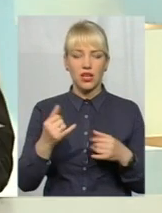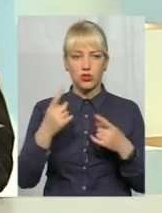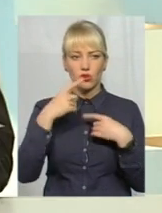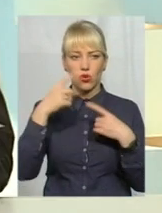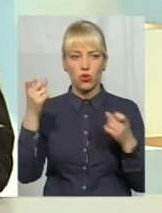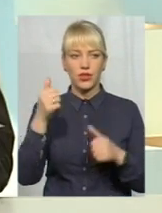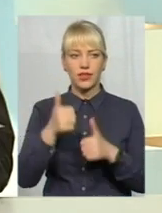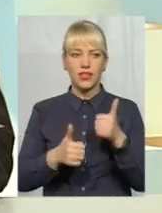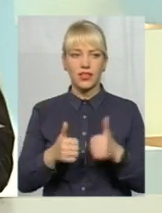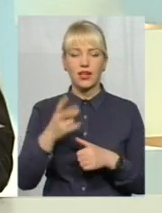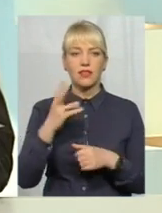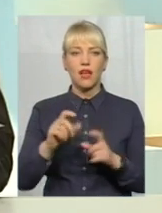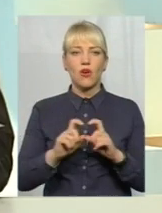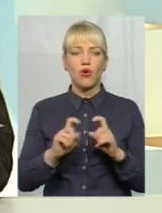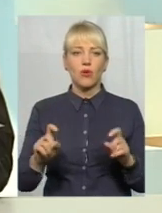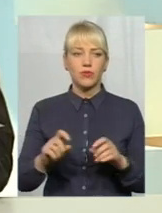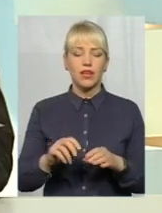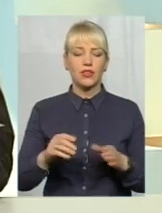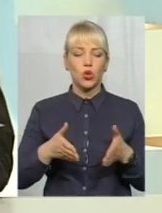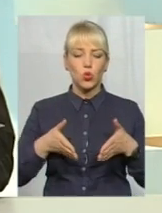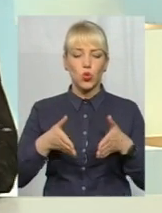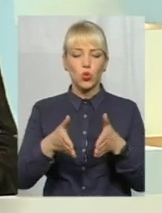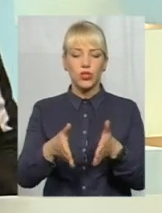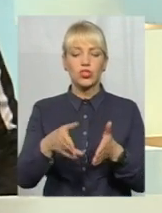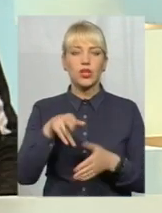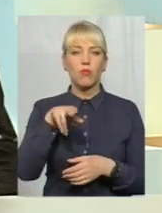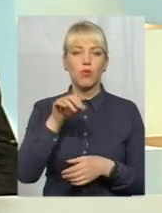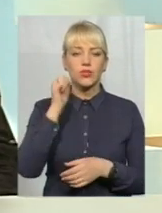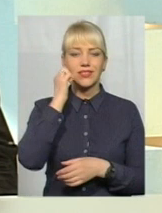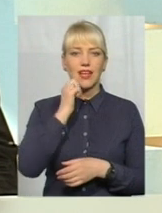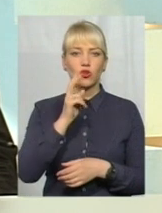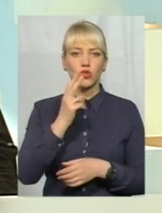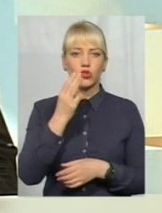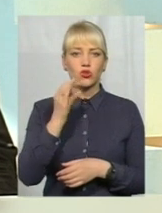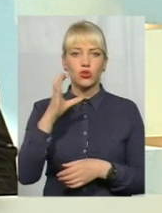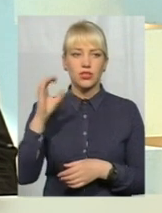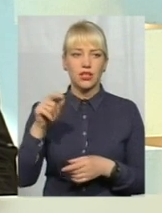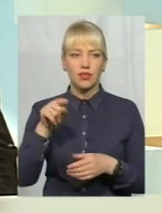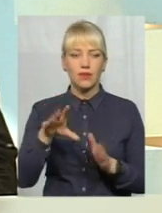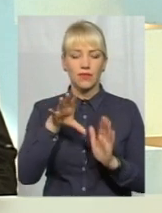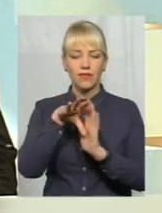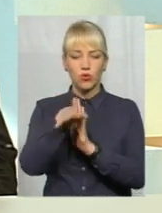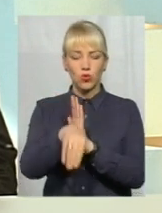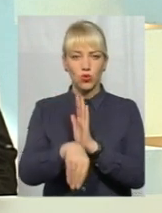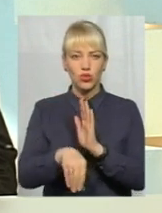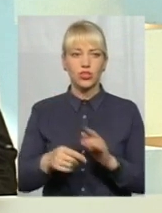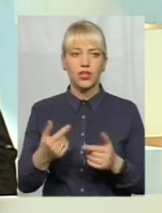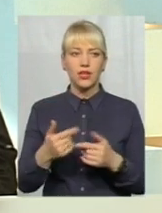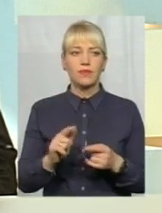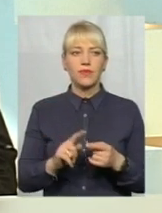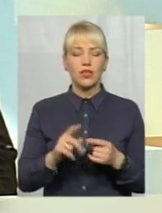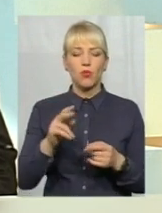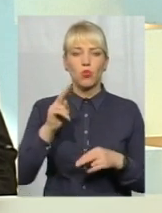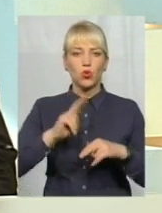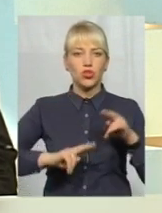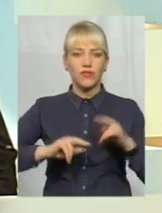на об'єкт доріжки по Старокостинівському шосе. Там зразу в об'єкті включені будівництво тротуарів,